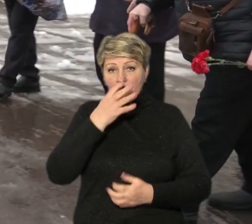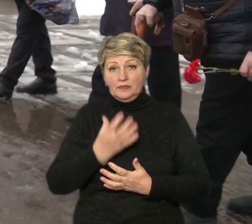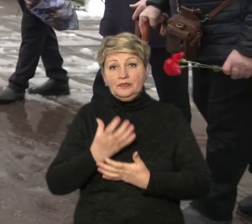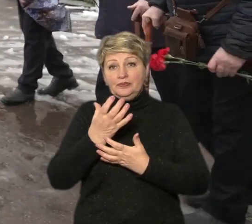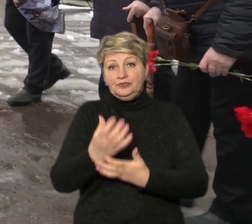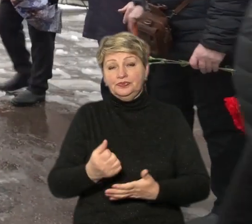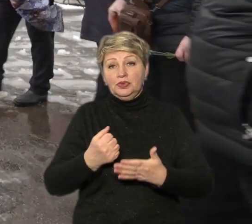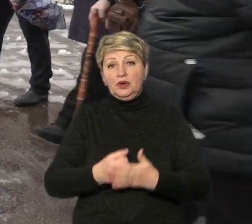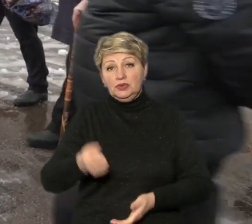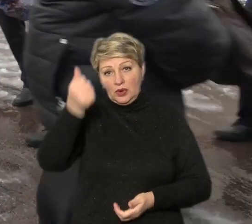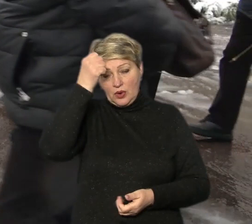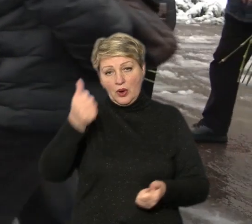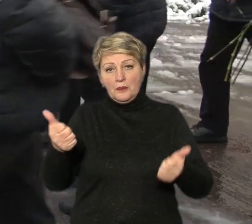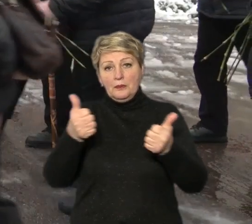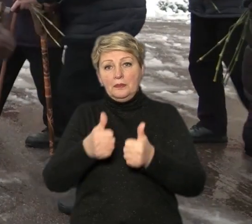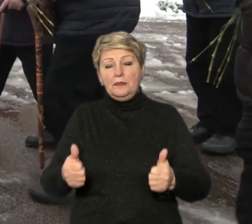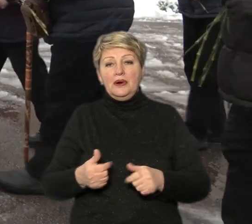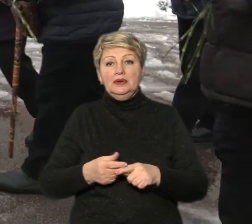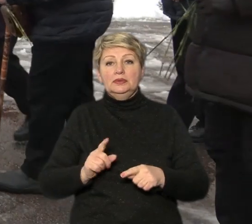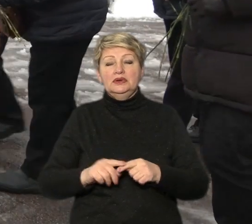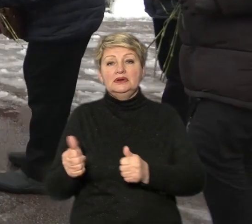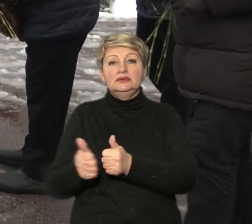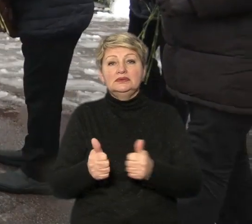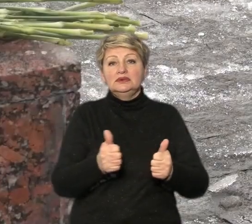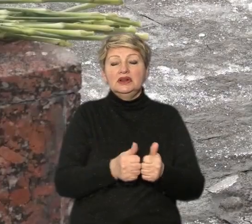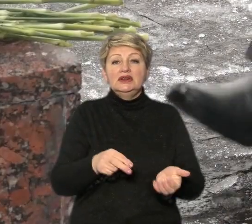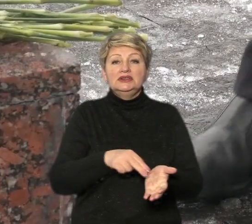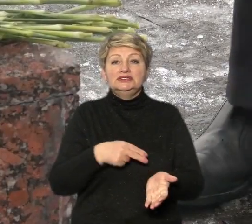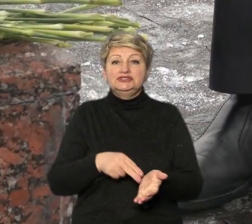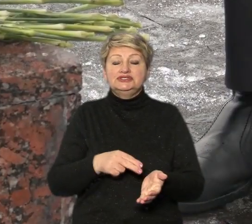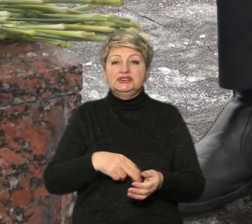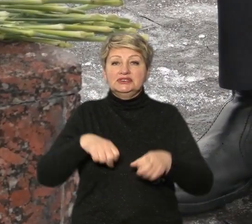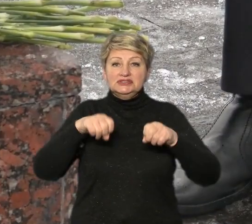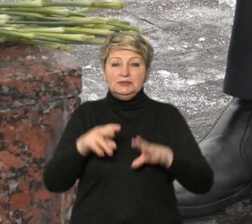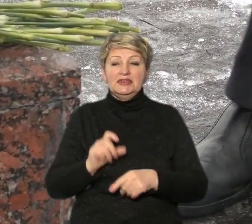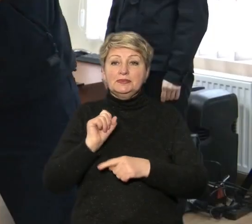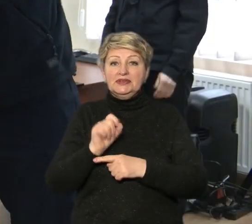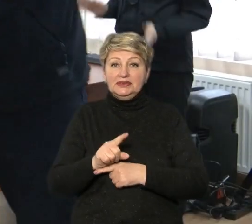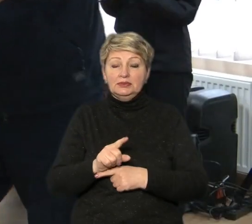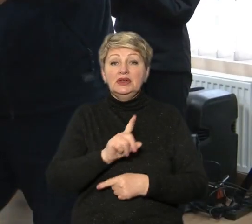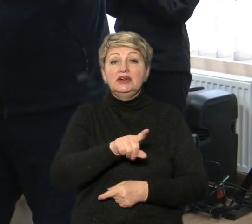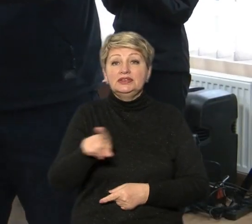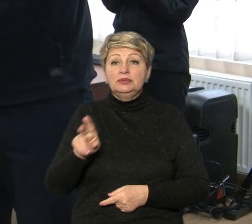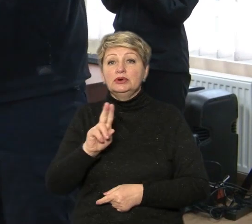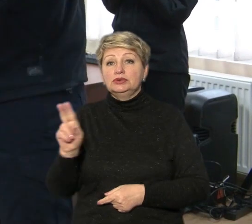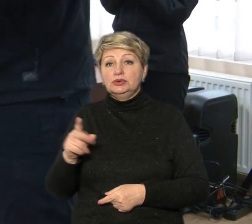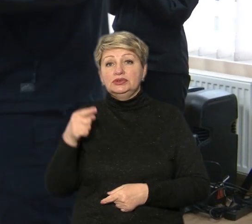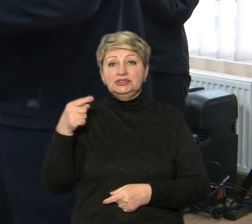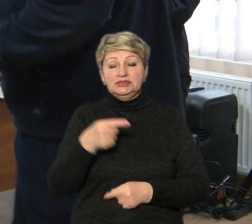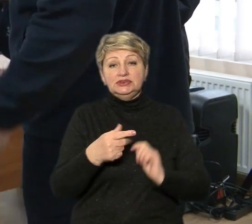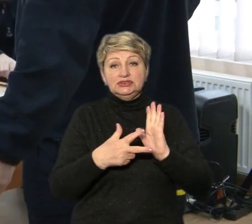до пам'ятника ліквідаторам-чорнобильцям, що біля Черкаського аварійно-рятувального загону спецпризначення. Тим, хто 1986